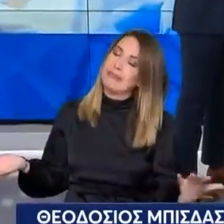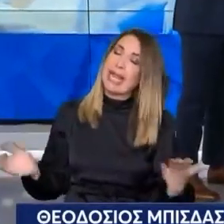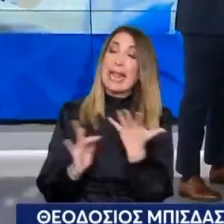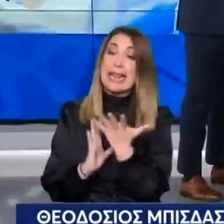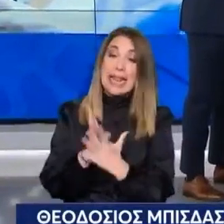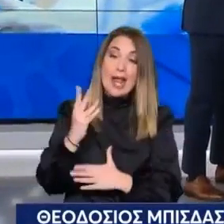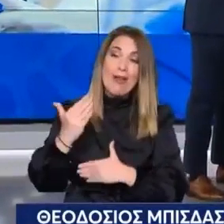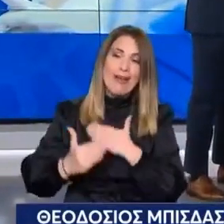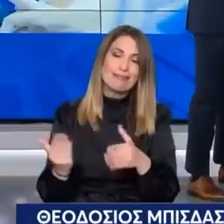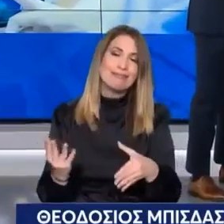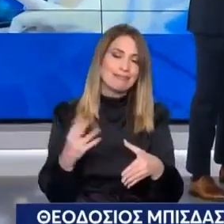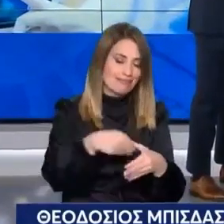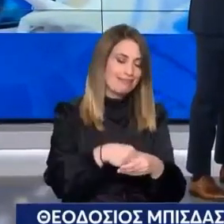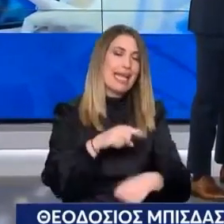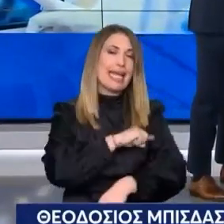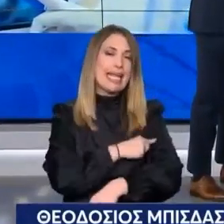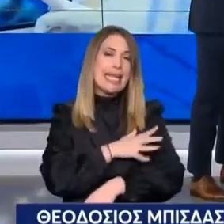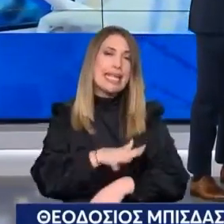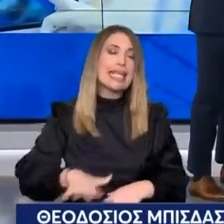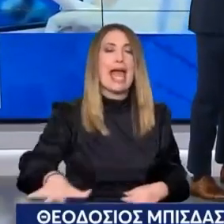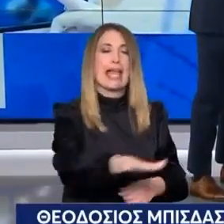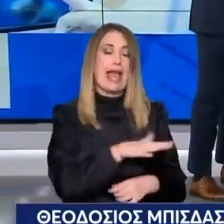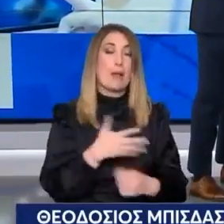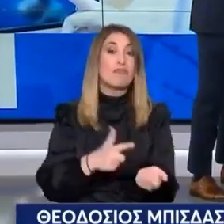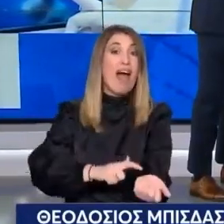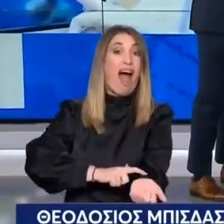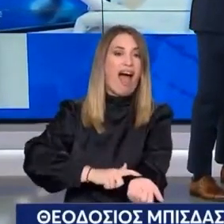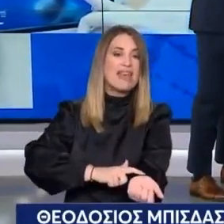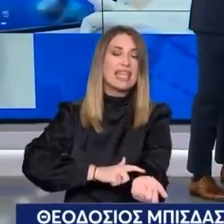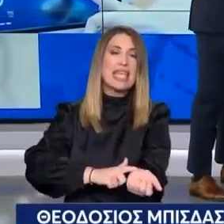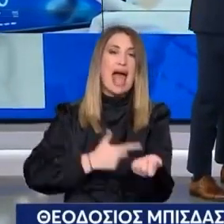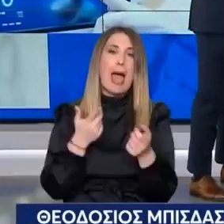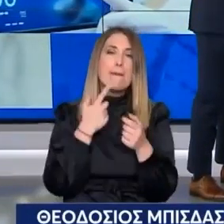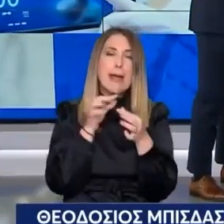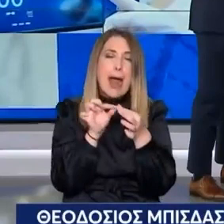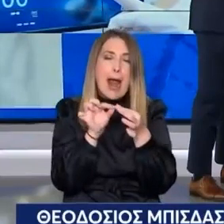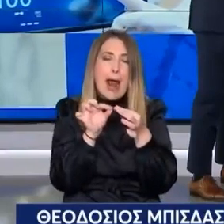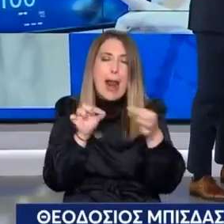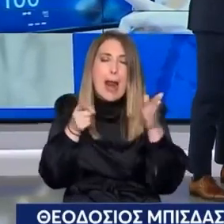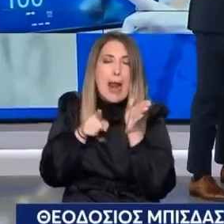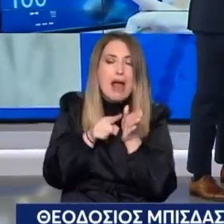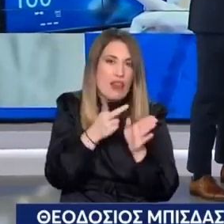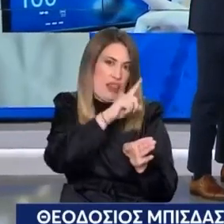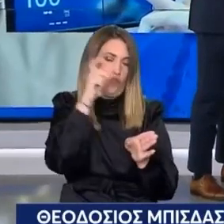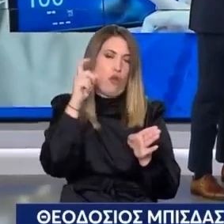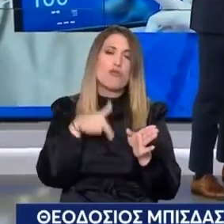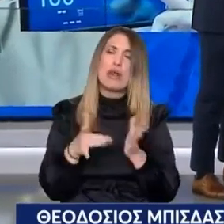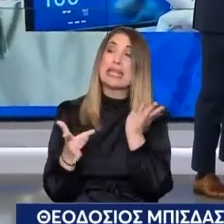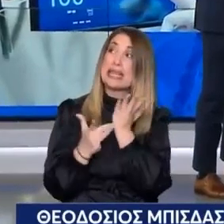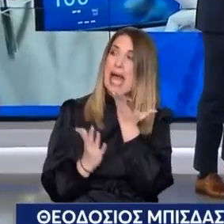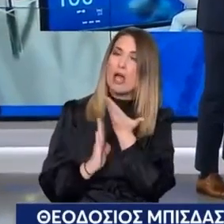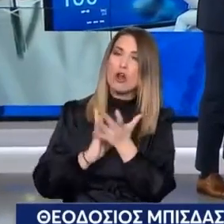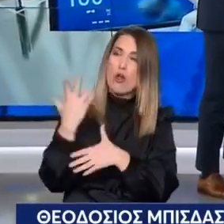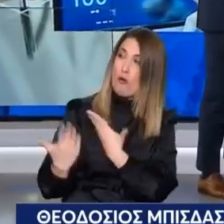Στις επεμβάσεις, ιδιαίτερα σε ό,τι φορά τα αγγεία Φανταστείτε ότι τα αγγεία είναι σαν μικρή δρόμη Και μπορούμε πια να καθοδηγούμαστε με την τεχνολογία στους